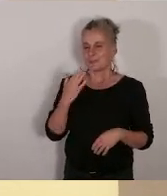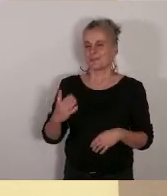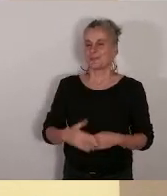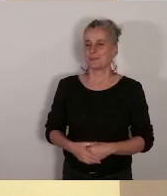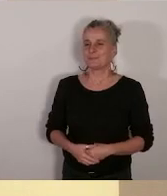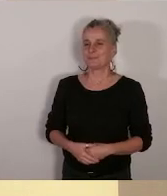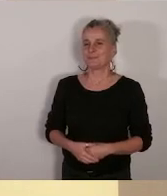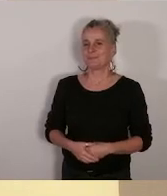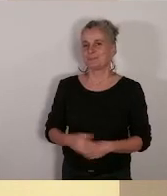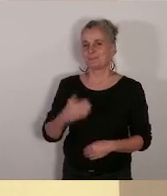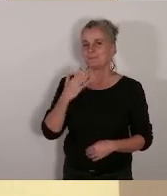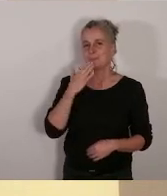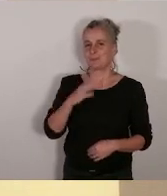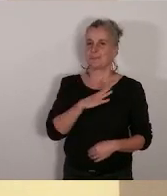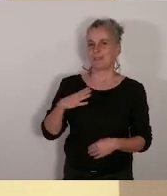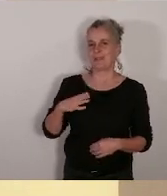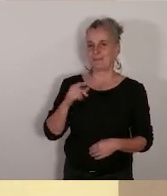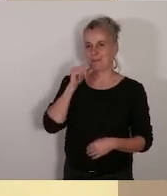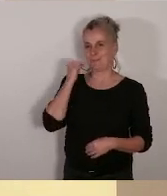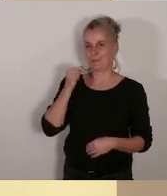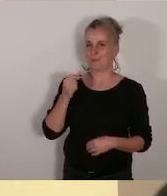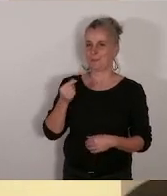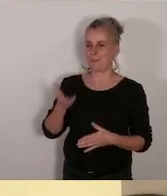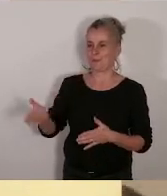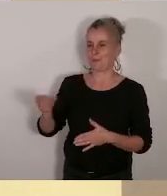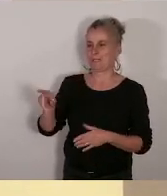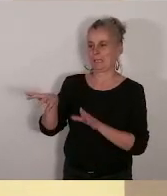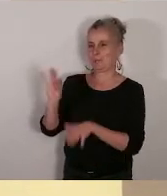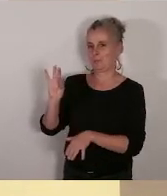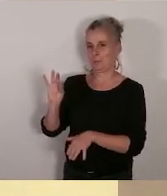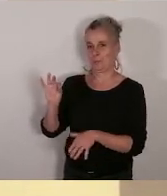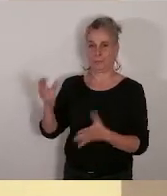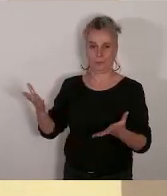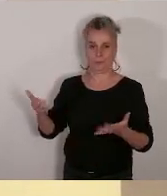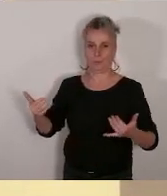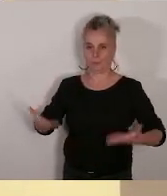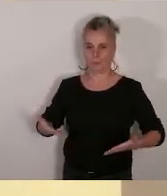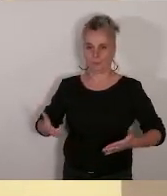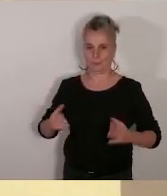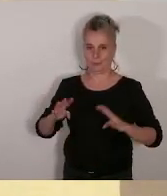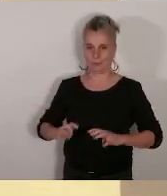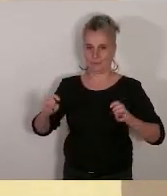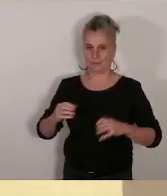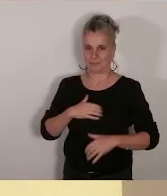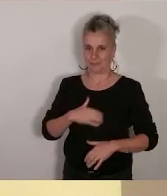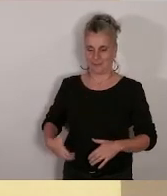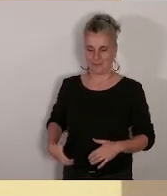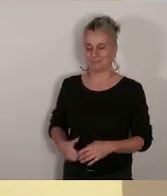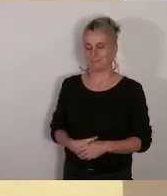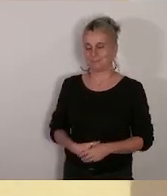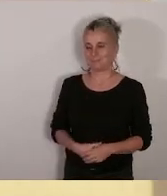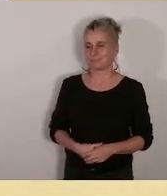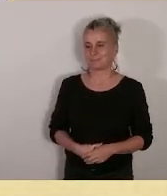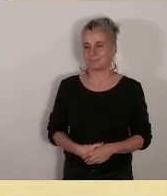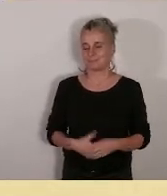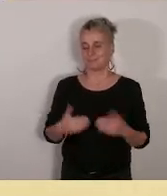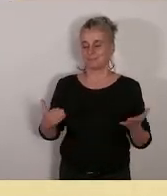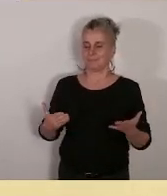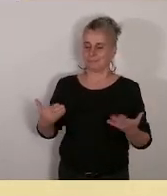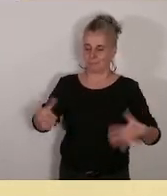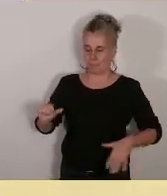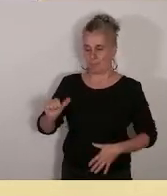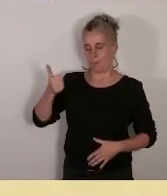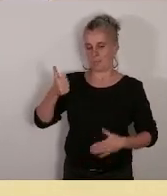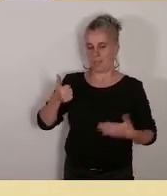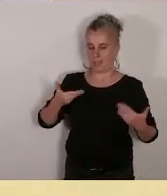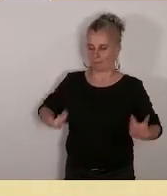Bonjour, mesdames et messieurs les élus du Conseil municipal. Tout d'abord, nous souhaiterions nous